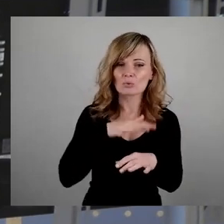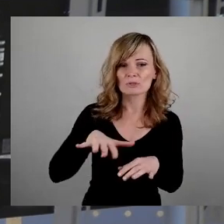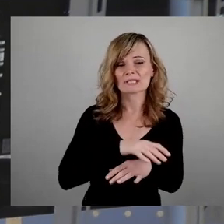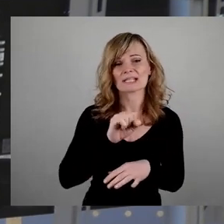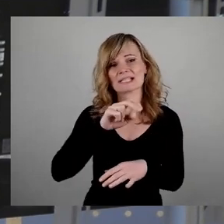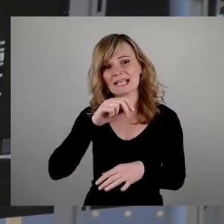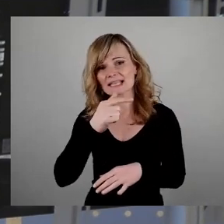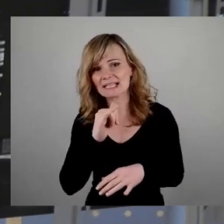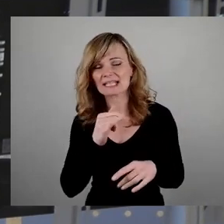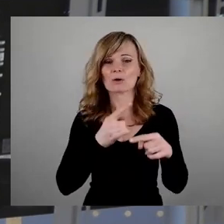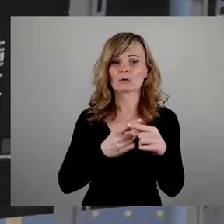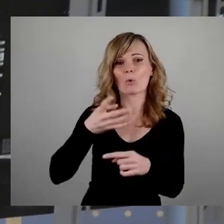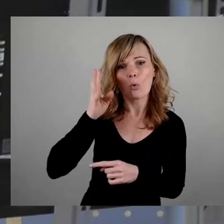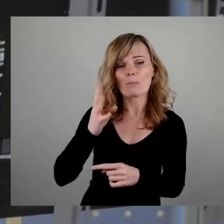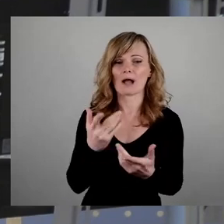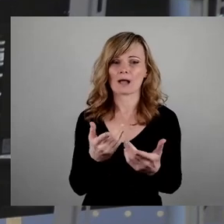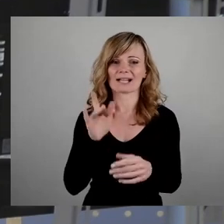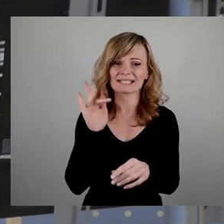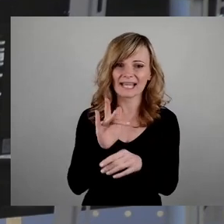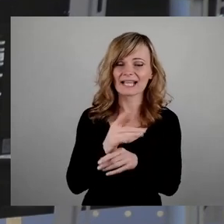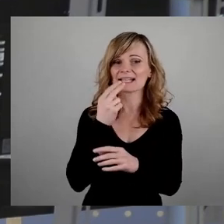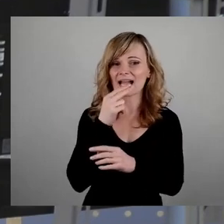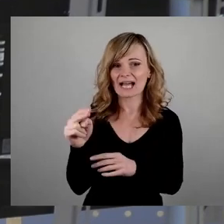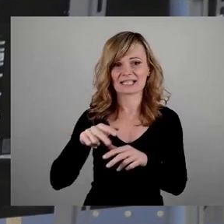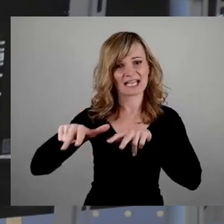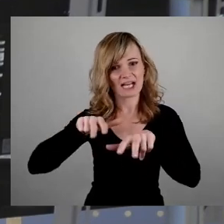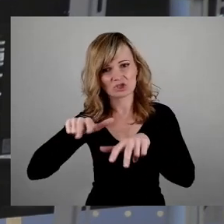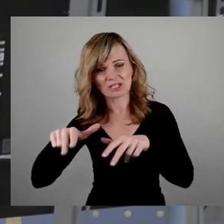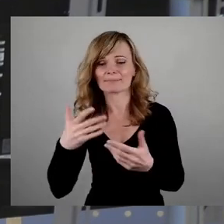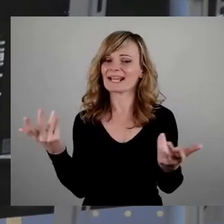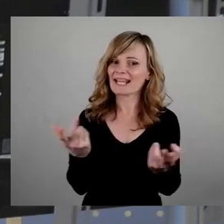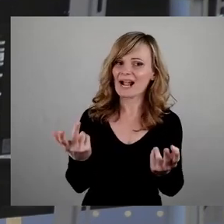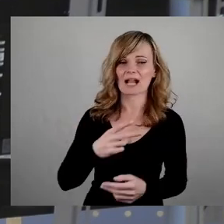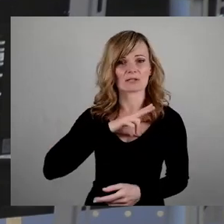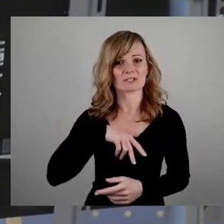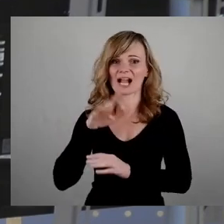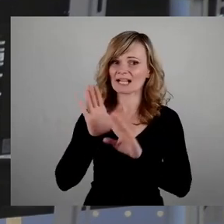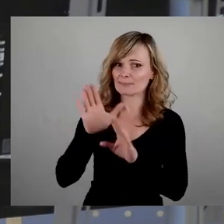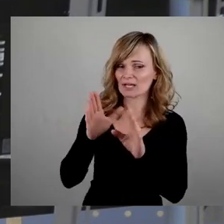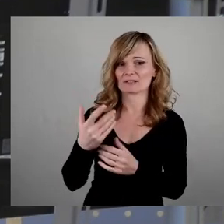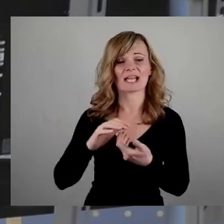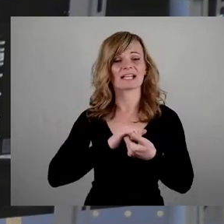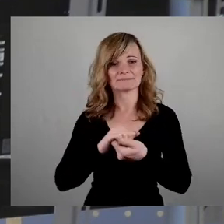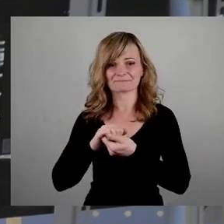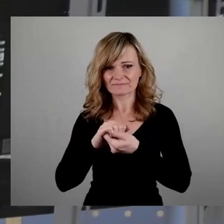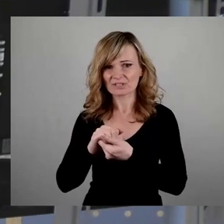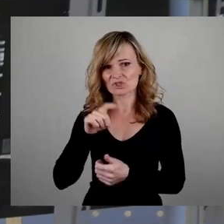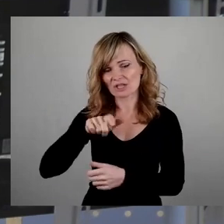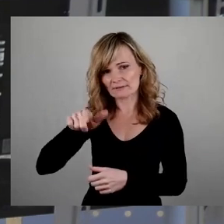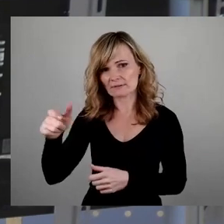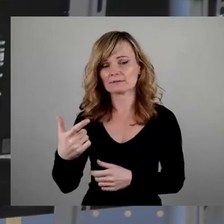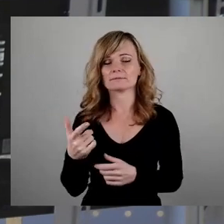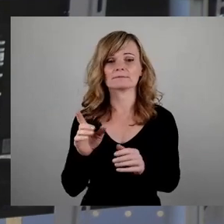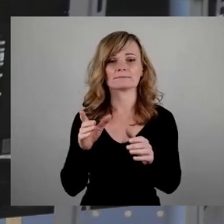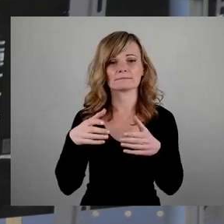wo Gegner des Naziregimes, ob SozialdemokratInnen, GewerkschafterInnen oder KommunistInnen,